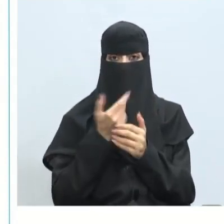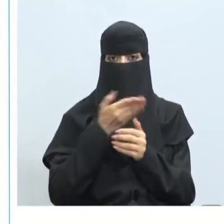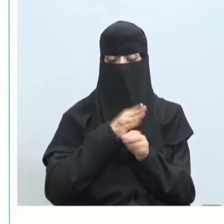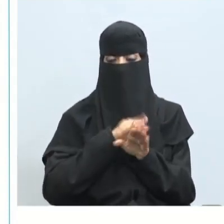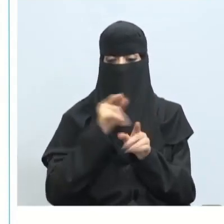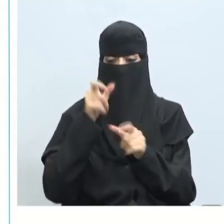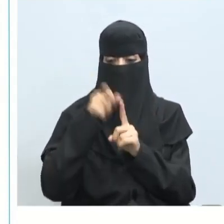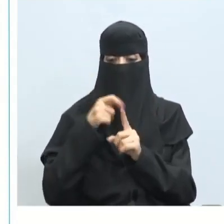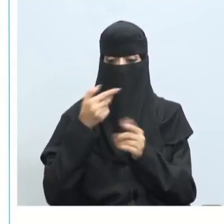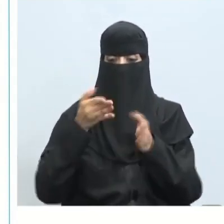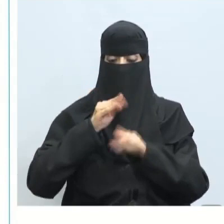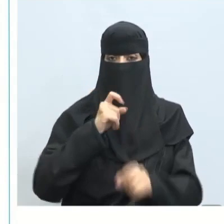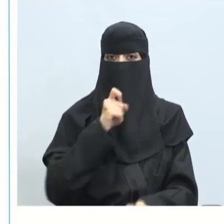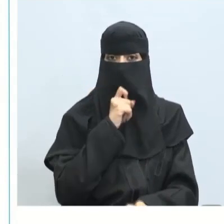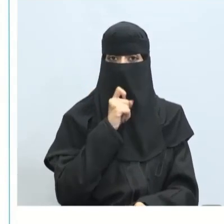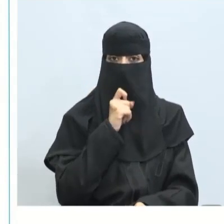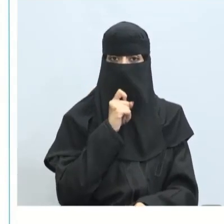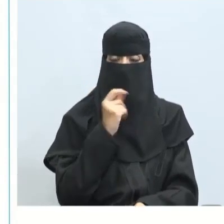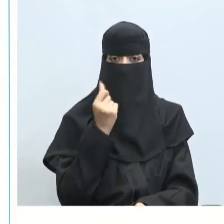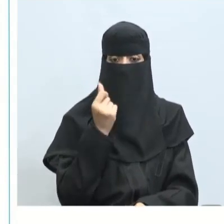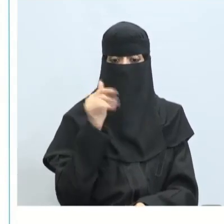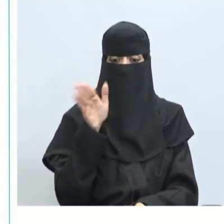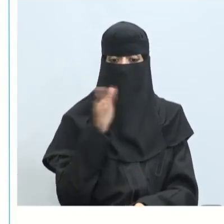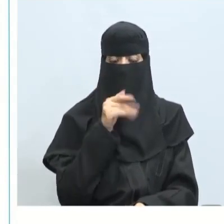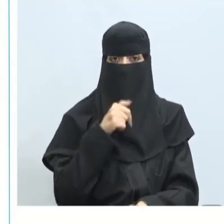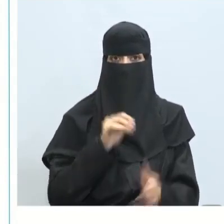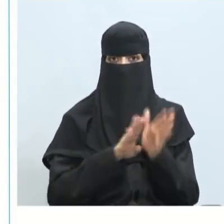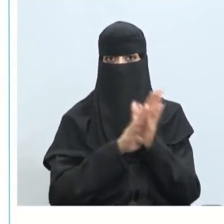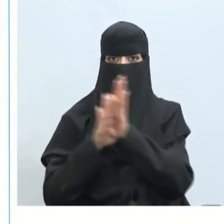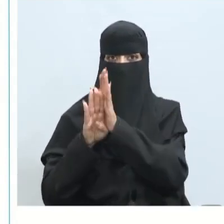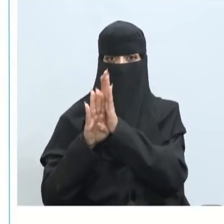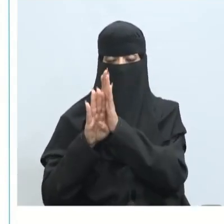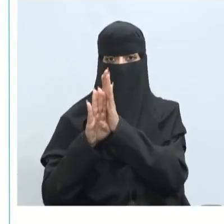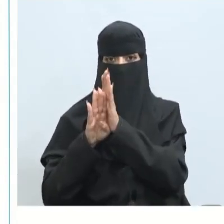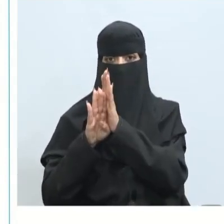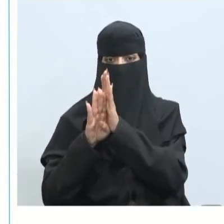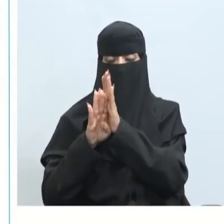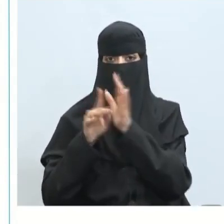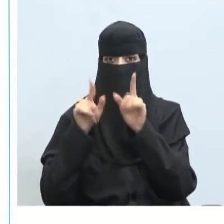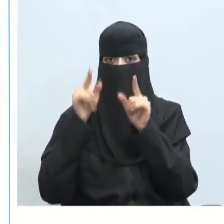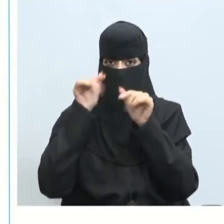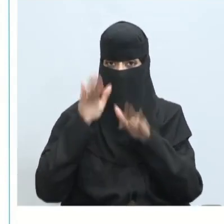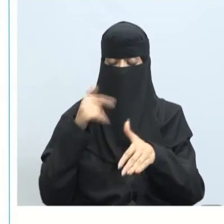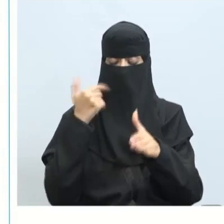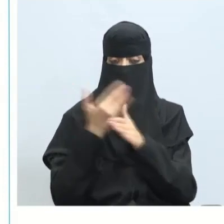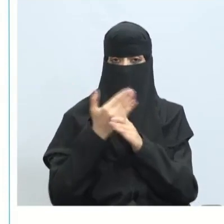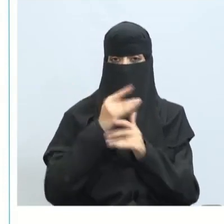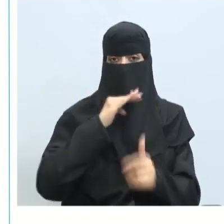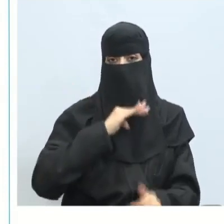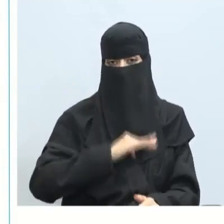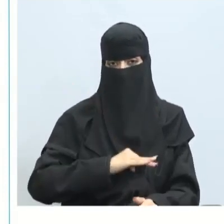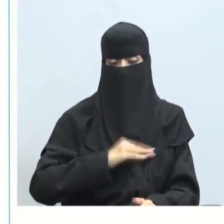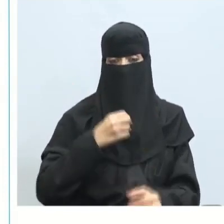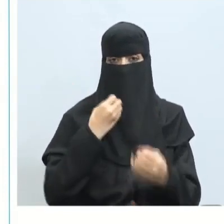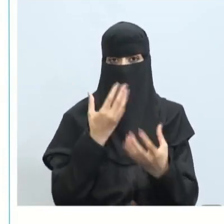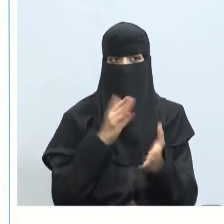الموظف كذلك حينما يكون عدم وجود الراتب المحفز أو المقنع أو عدم وجود الحوافز